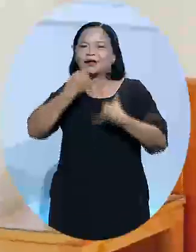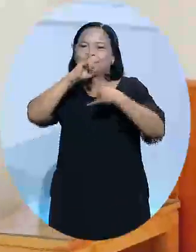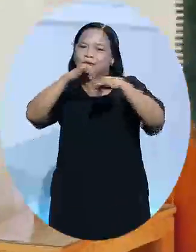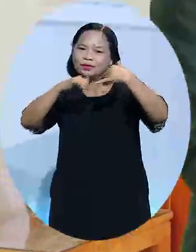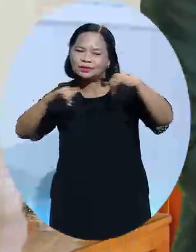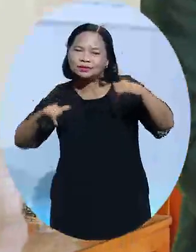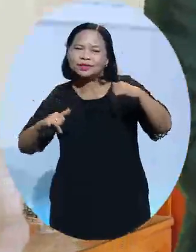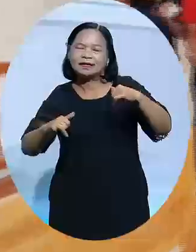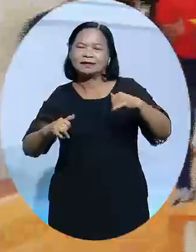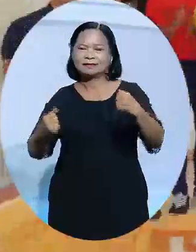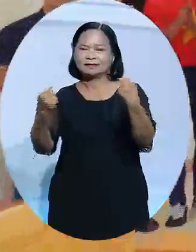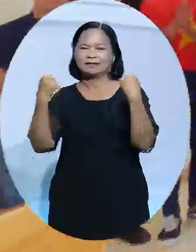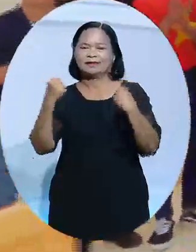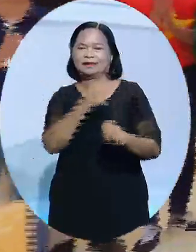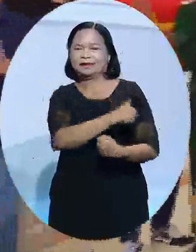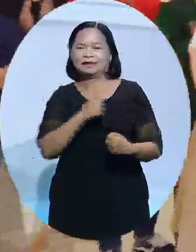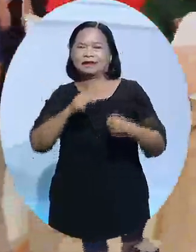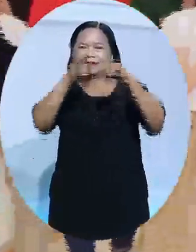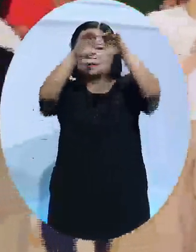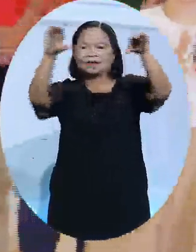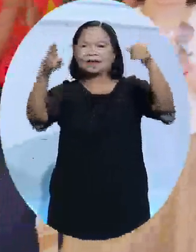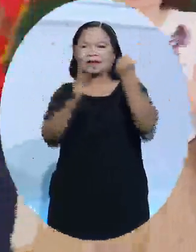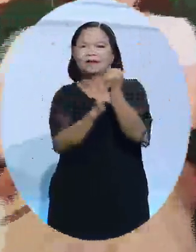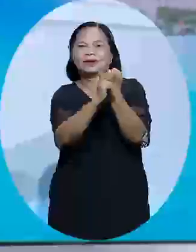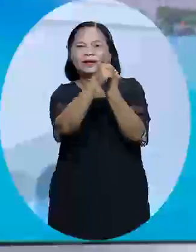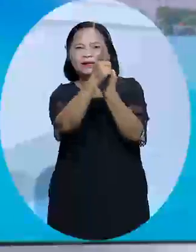.HCM đối với sức khỏe người dân vùng cao tỉnh Hà Giang.